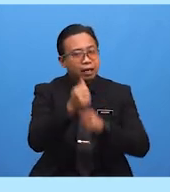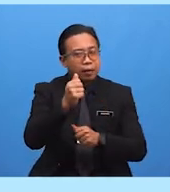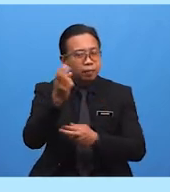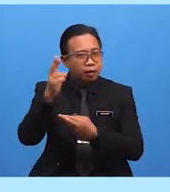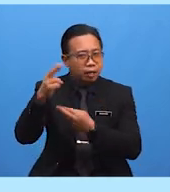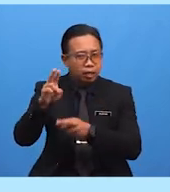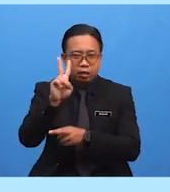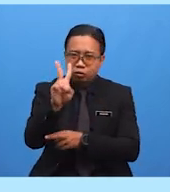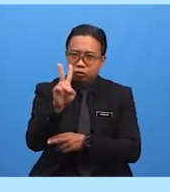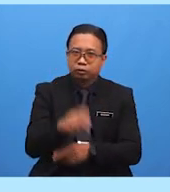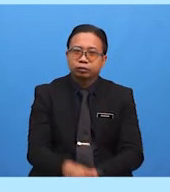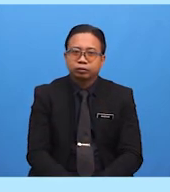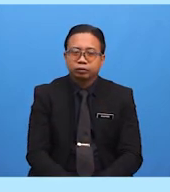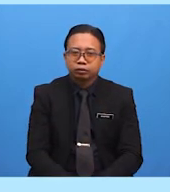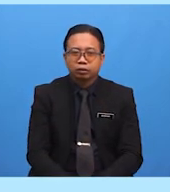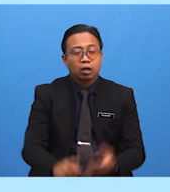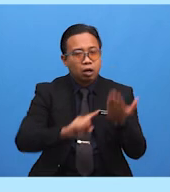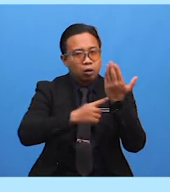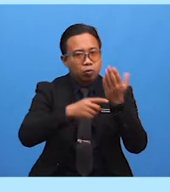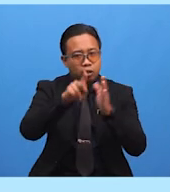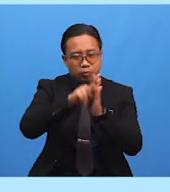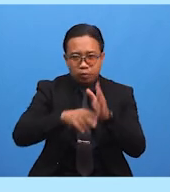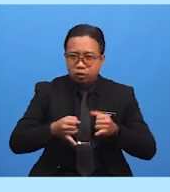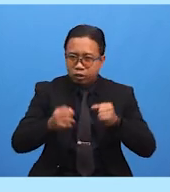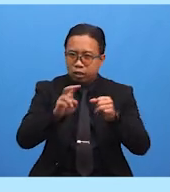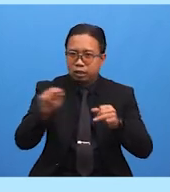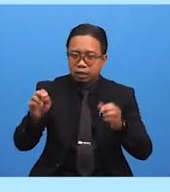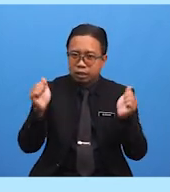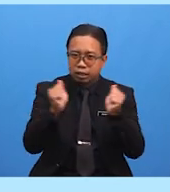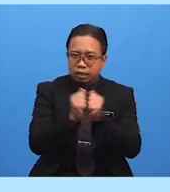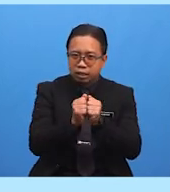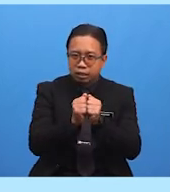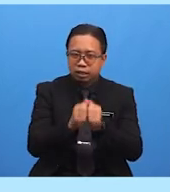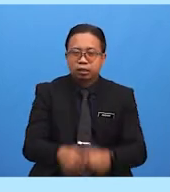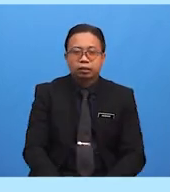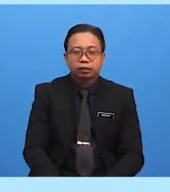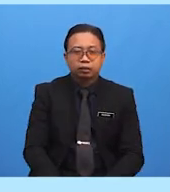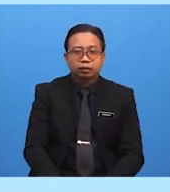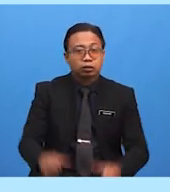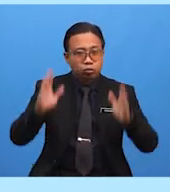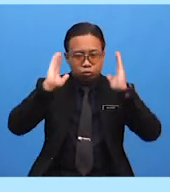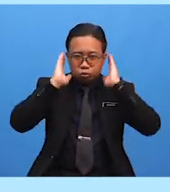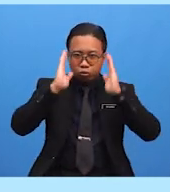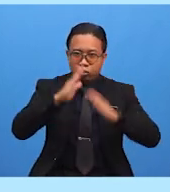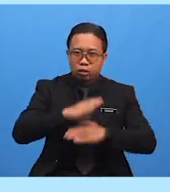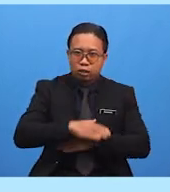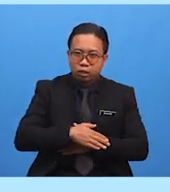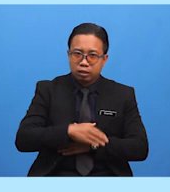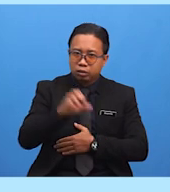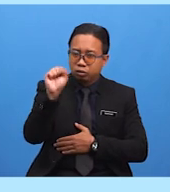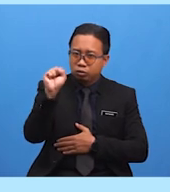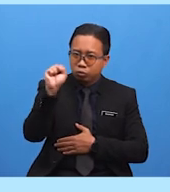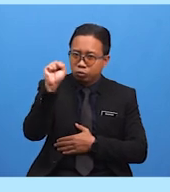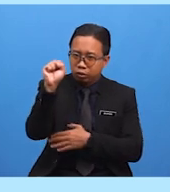Memulakan perjalanan Rehlah dengan menunaikan solat sunat